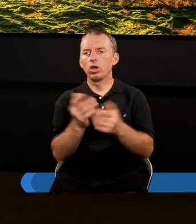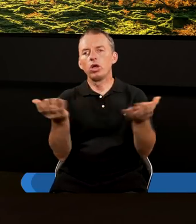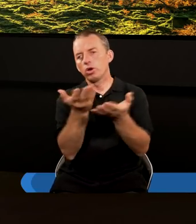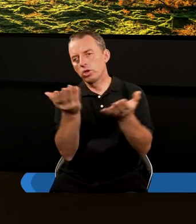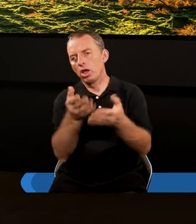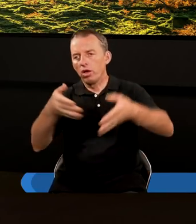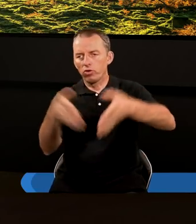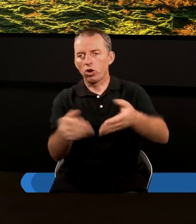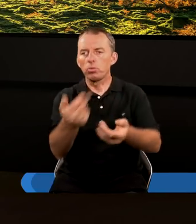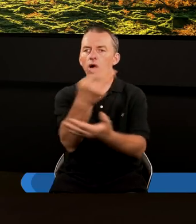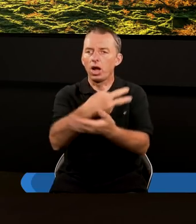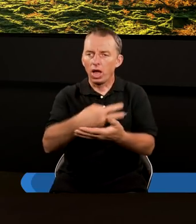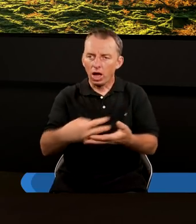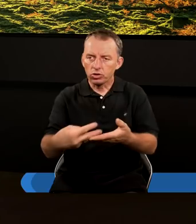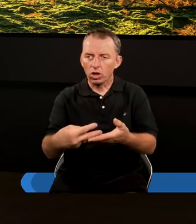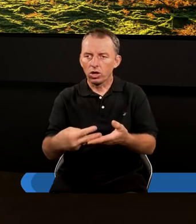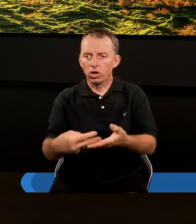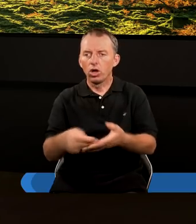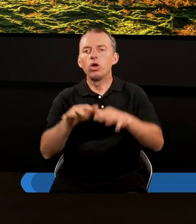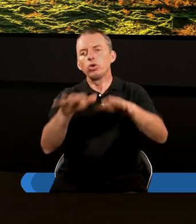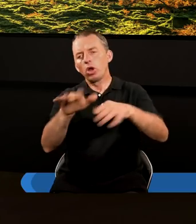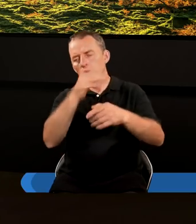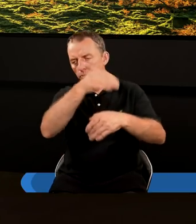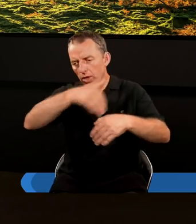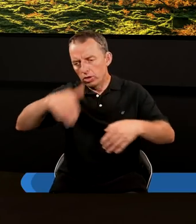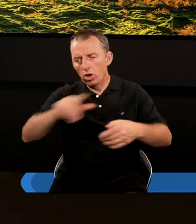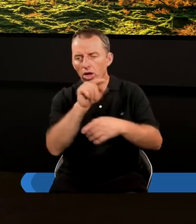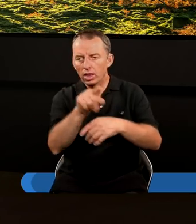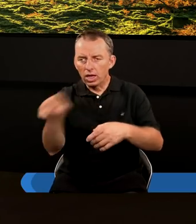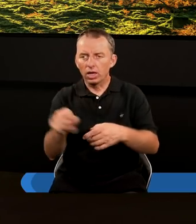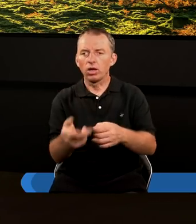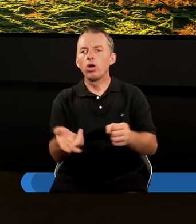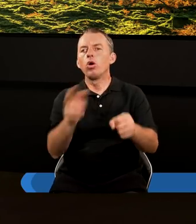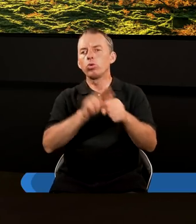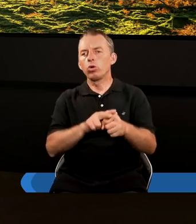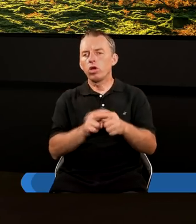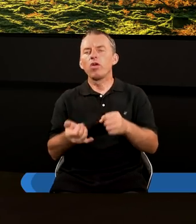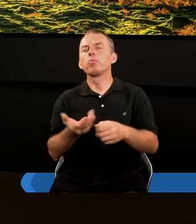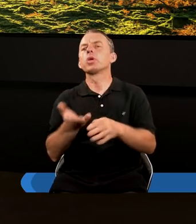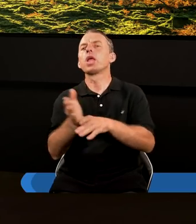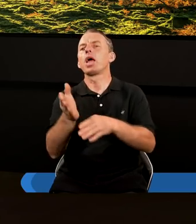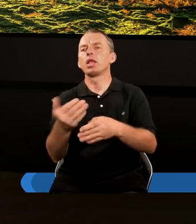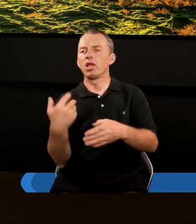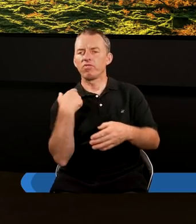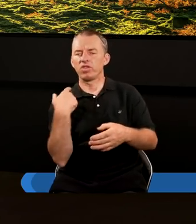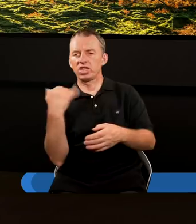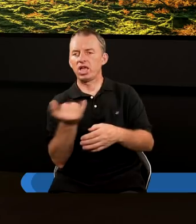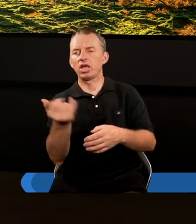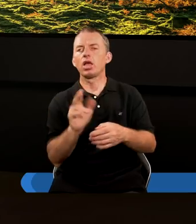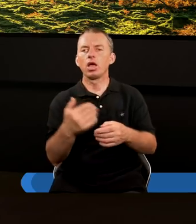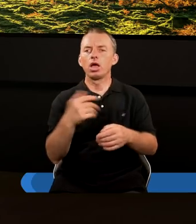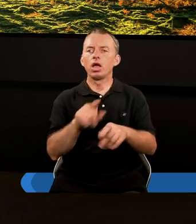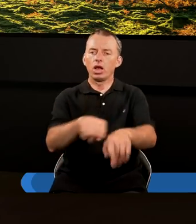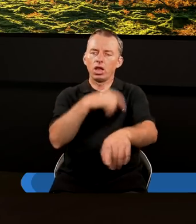gdzieś tam w grobach leżą rzesze, może miliony tych, którzy przez wieki byli